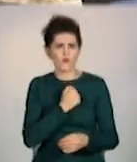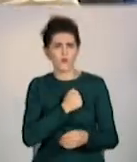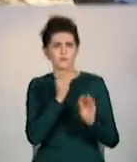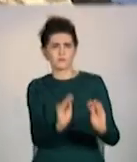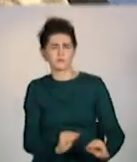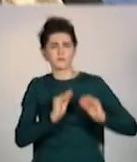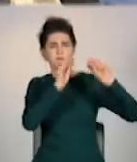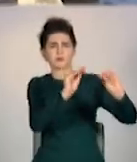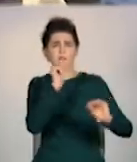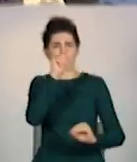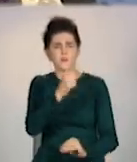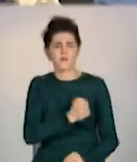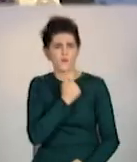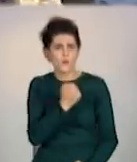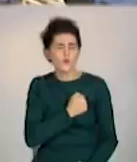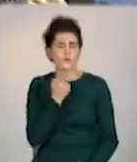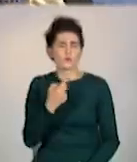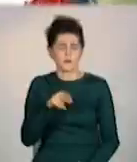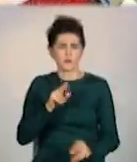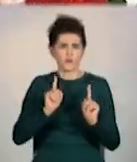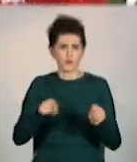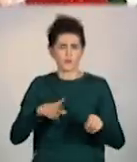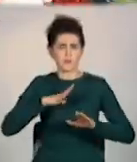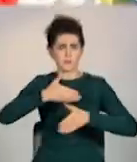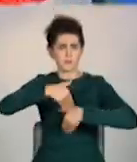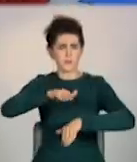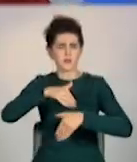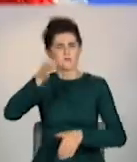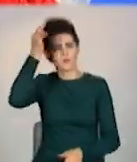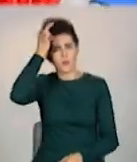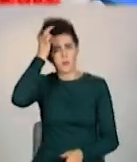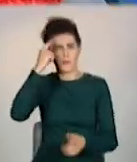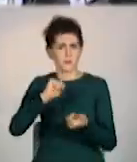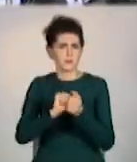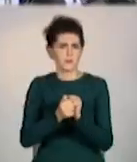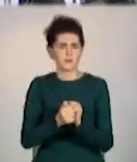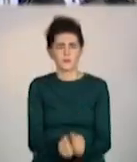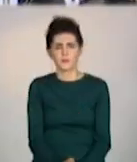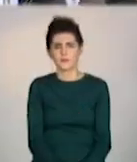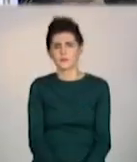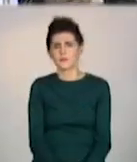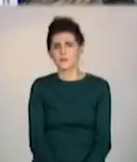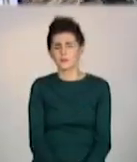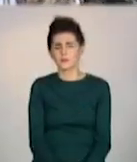сьогодні воїни-десантники також провели мітинг реквієм. Олексій Куделя, Максим Запорожець, телеканал